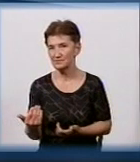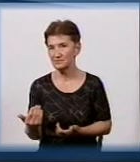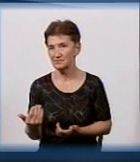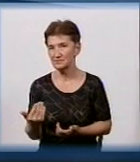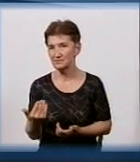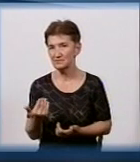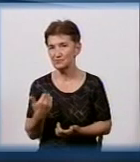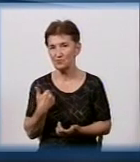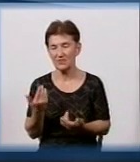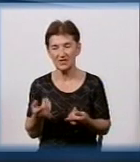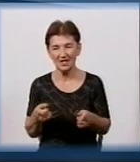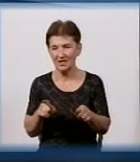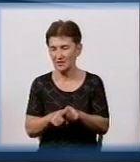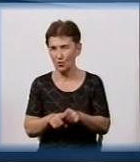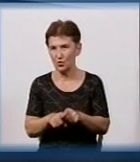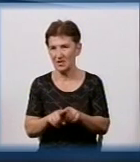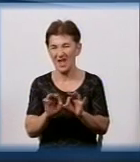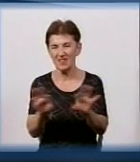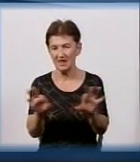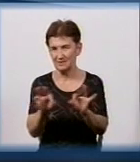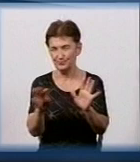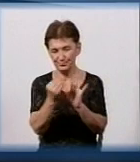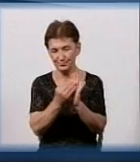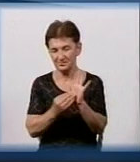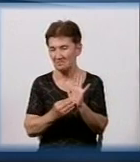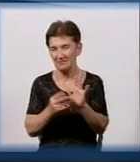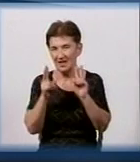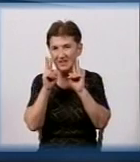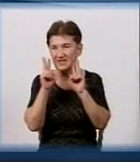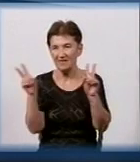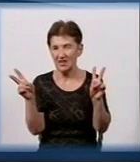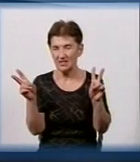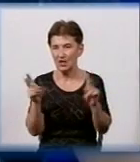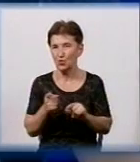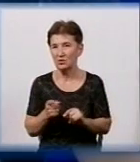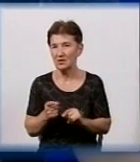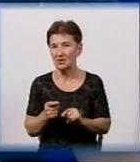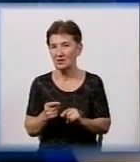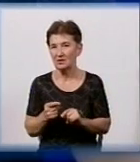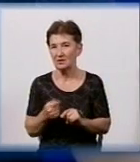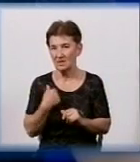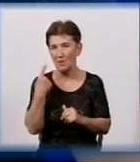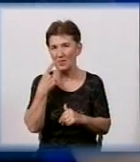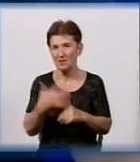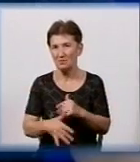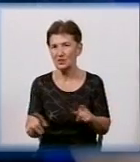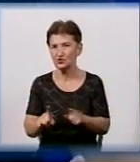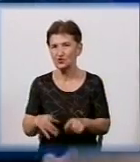Я такою статистикою не владію, але я розумію, що все це